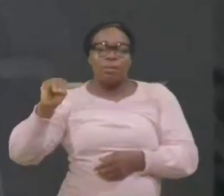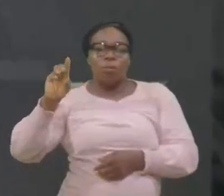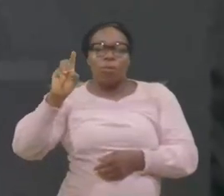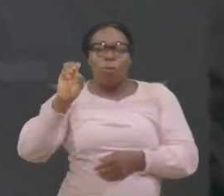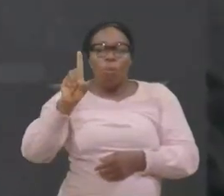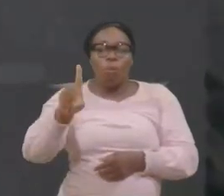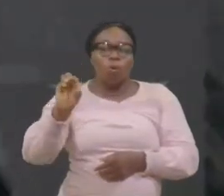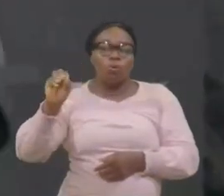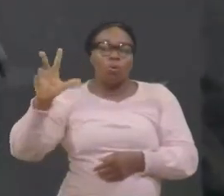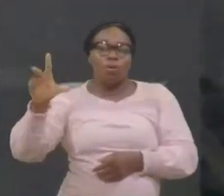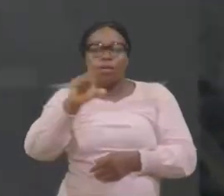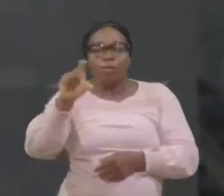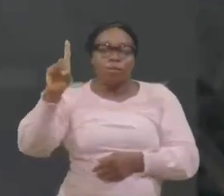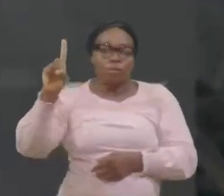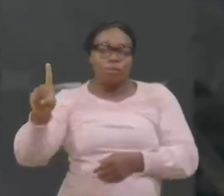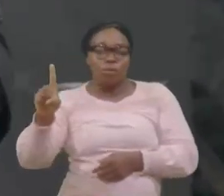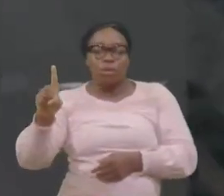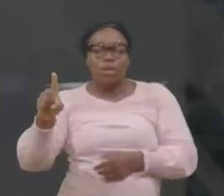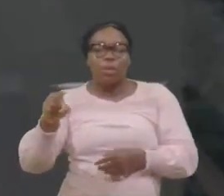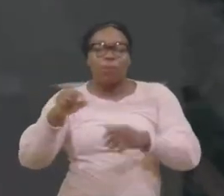Somme 103, Verset 1,